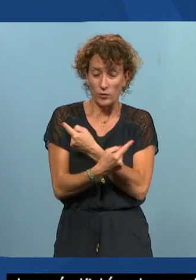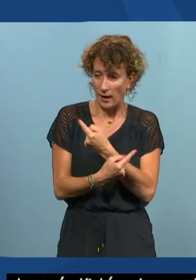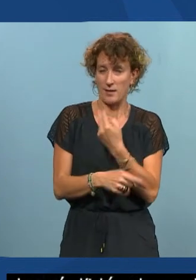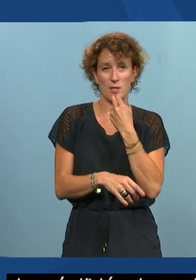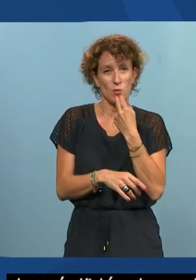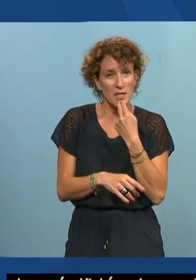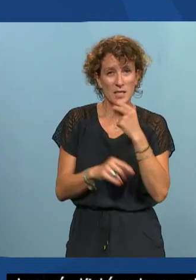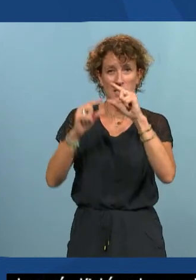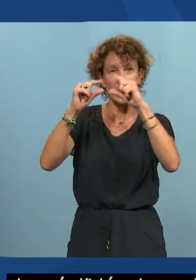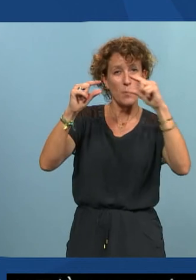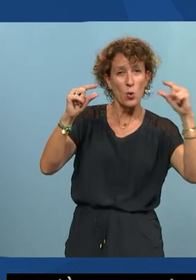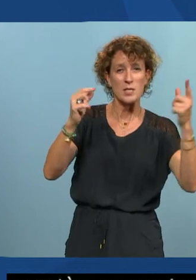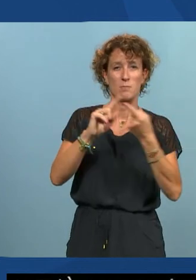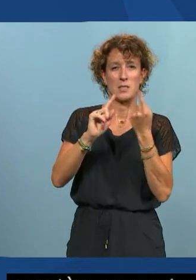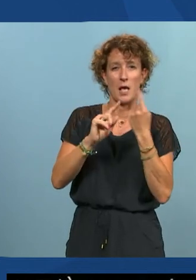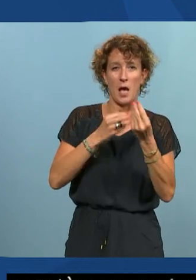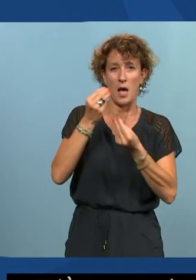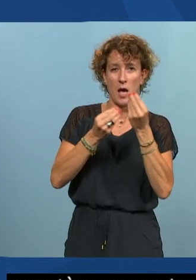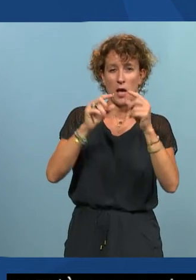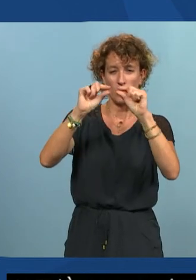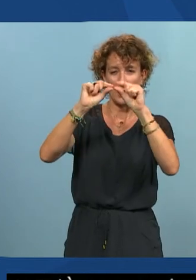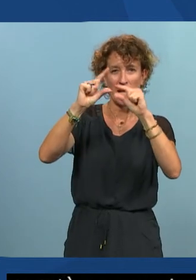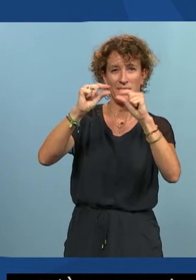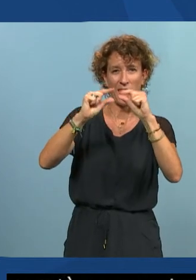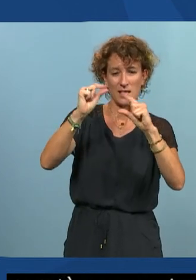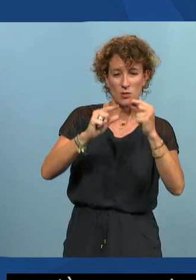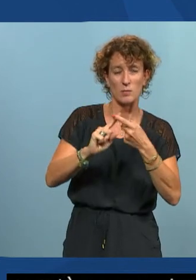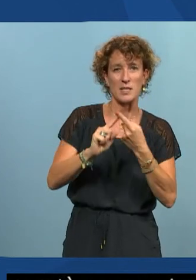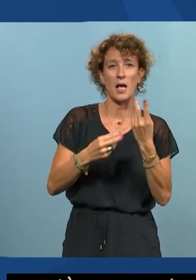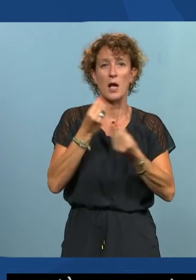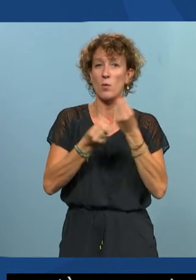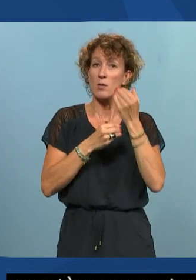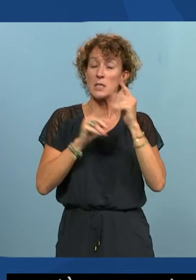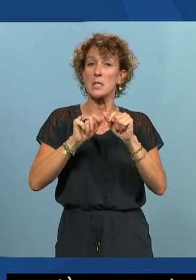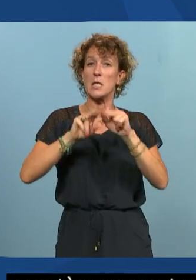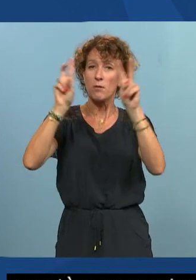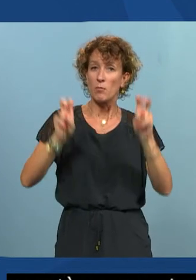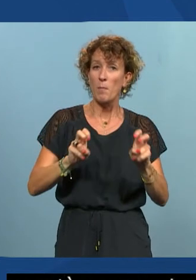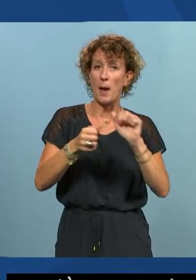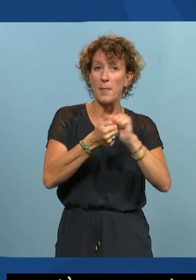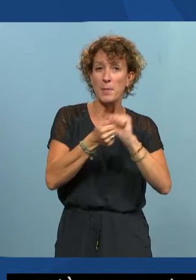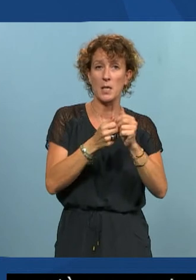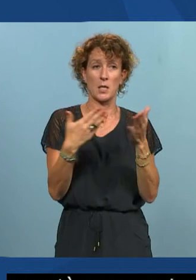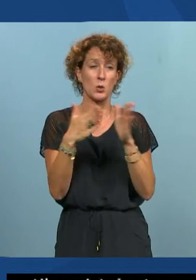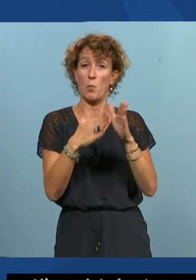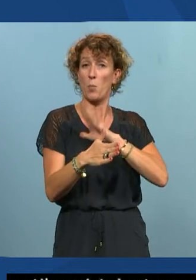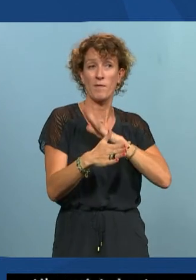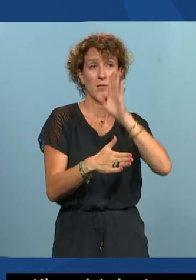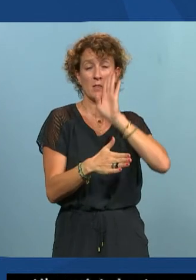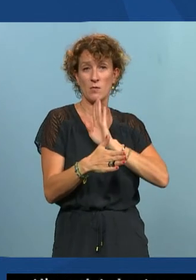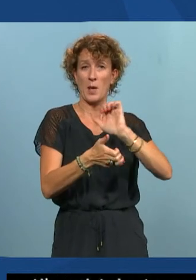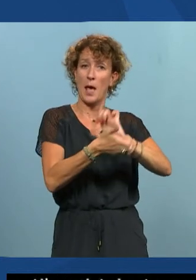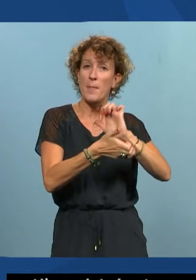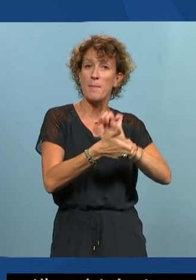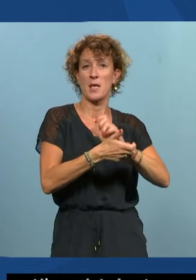spécifiques des interlignages spécifiques demandent à leur professeur quand il y des versions papier d'imprimer dans telle ou telle police ou avec telle ou